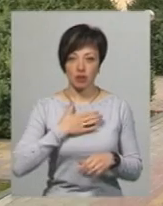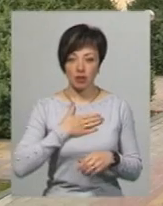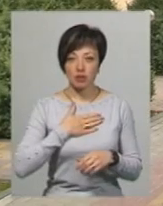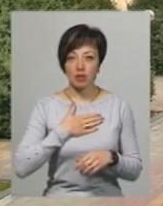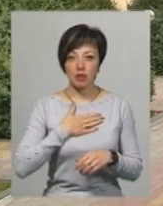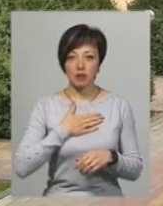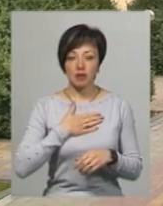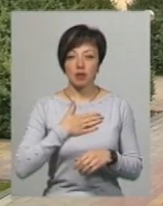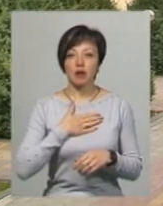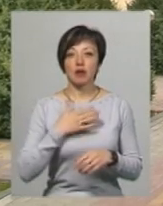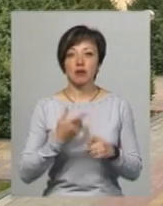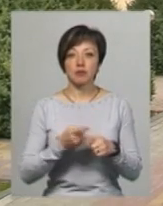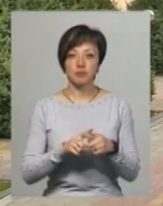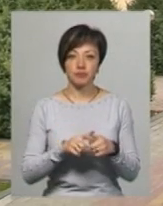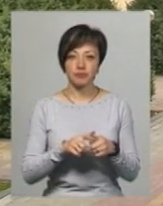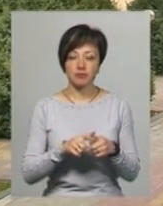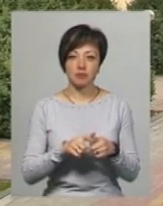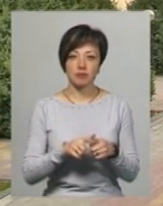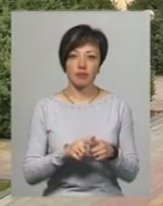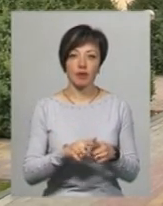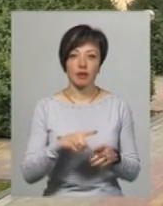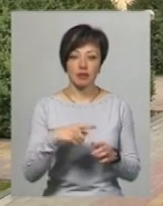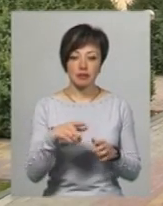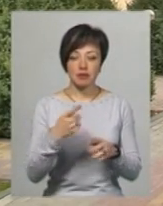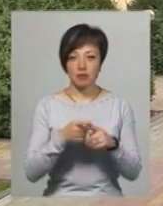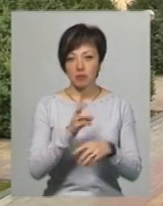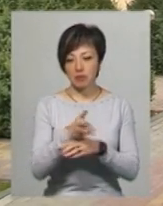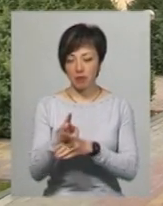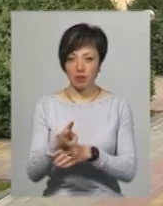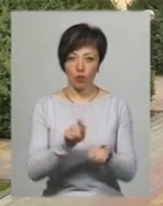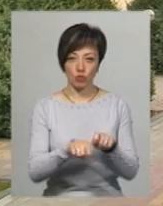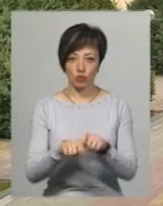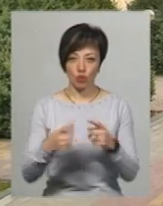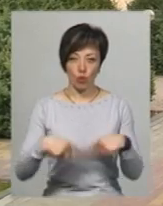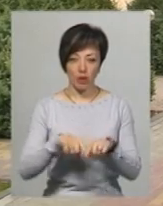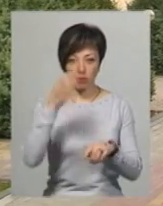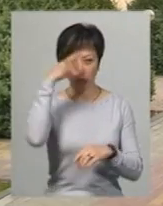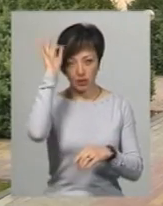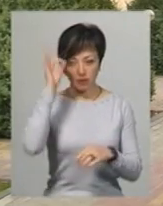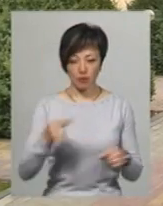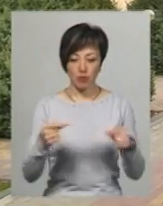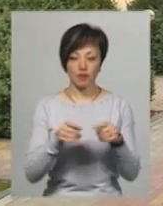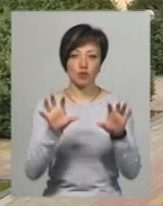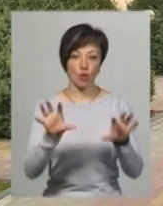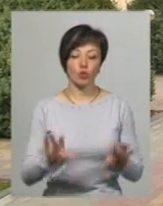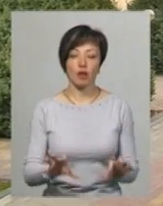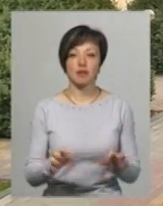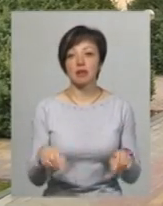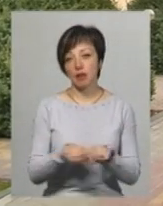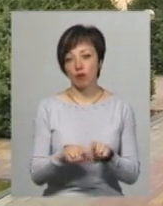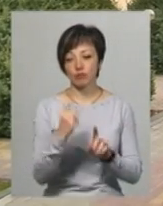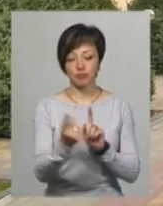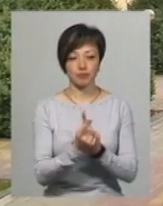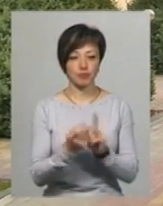безгосподарстві знаряддя лову, які мають право знімати тільки контролюючого органу та поліція, відповідноченого законодавства. Також